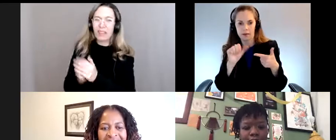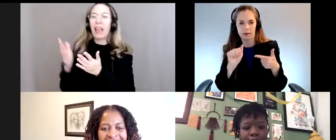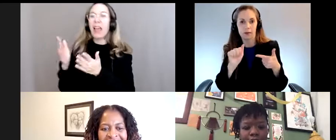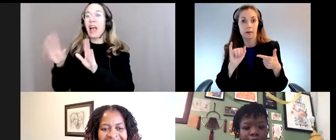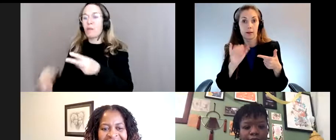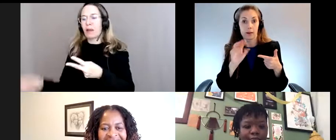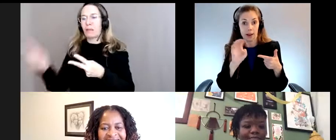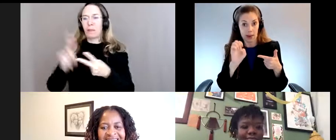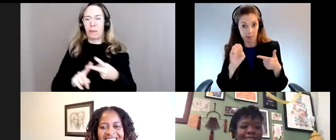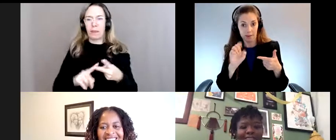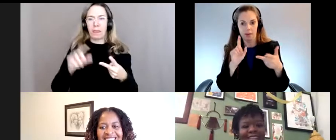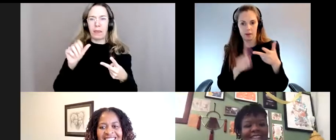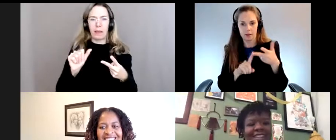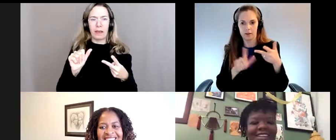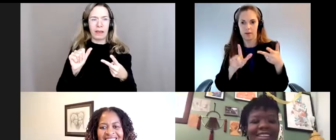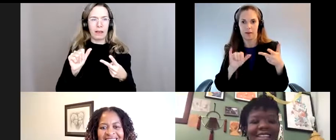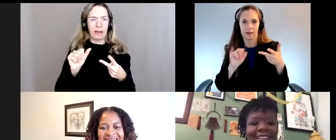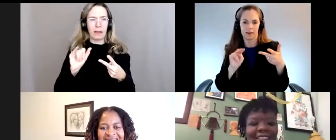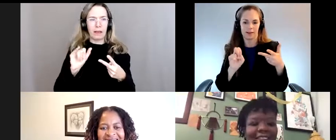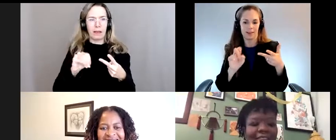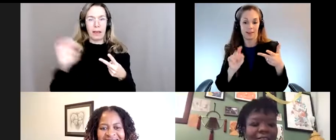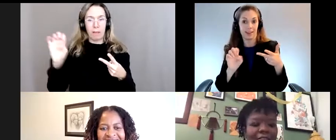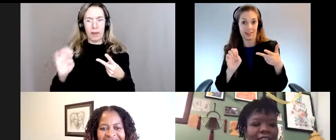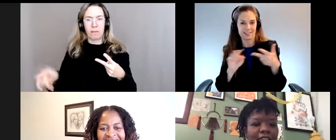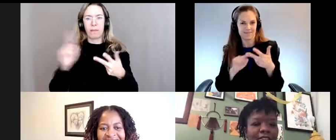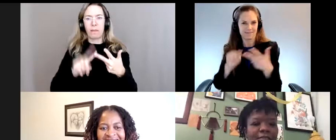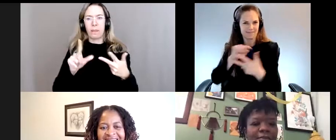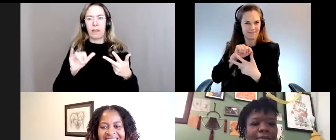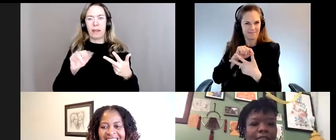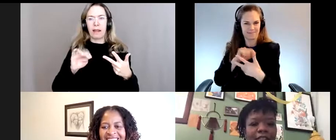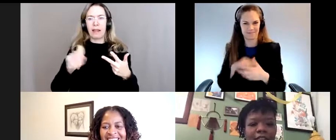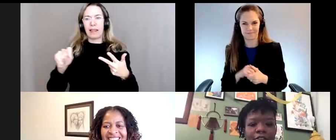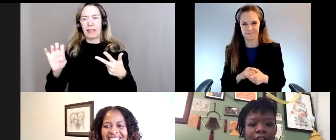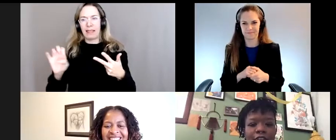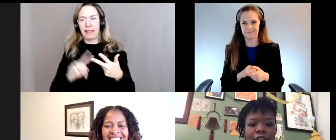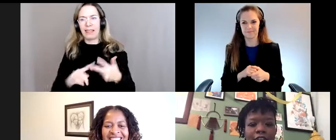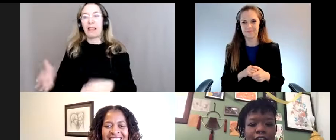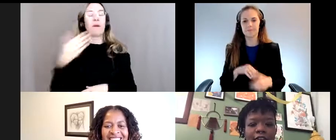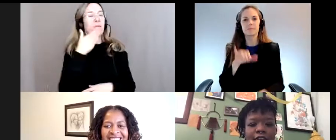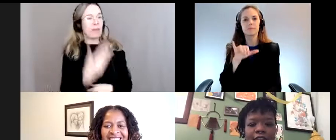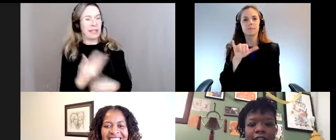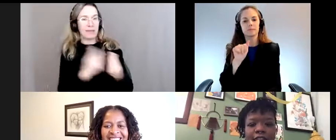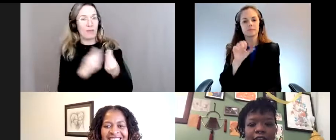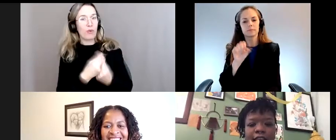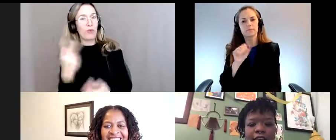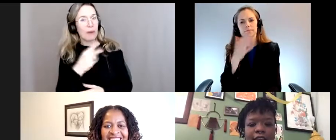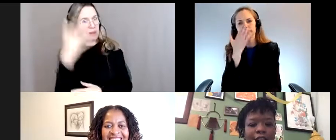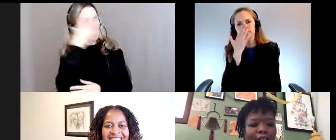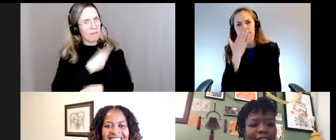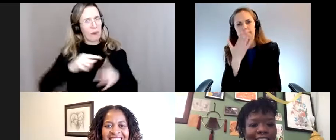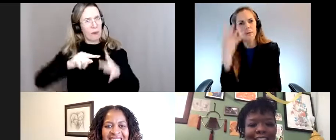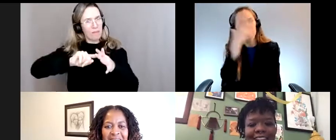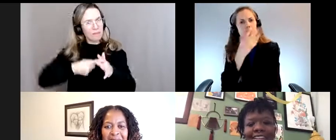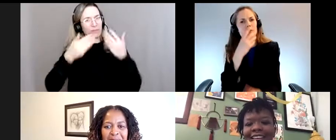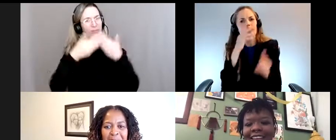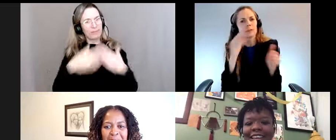passer à Amy et Lynette. Oui, très bien. Merci beaucoup, Paulette, pour cette belle introduction.